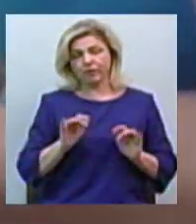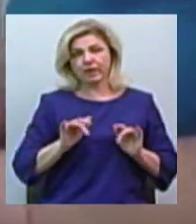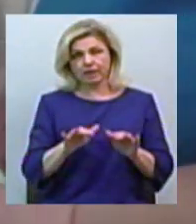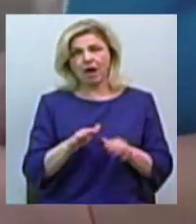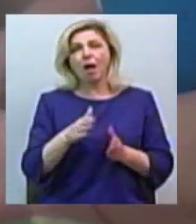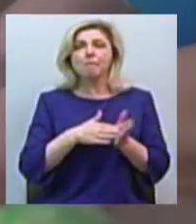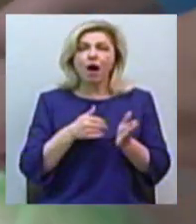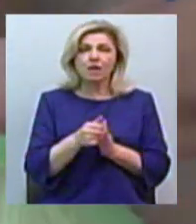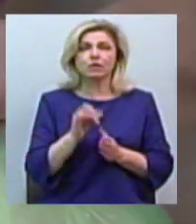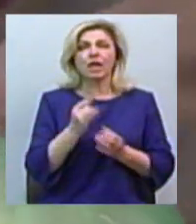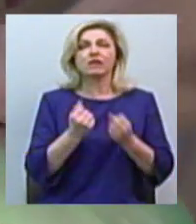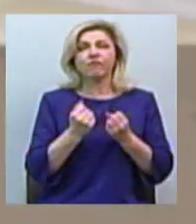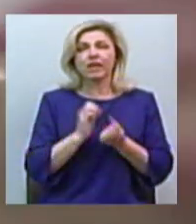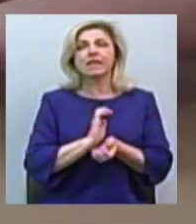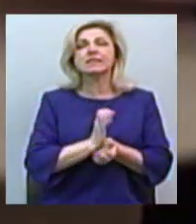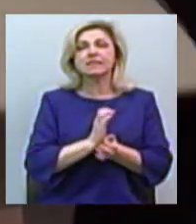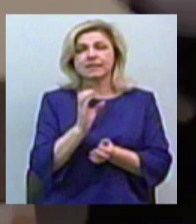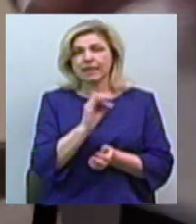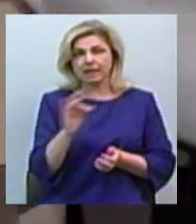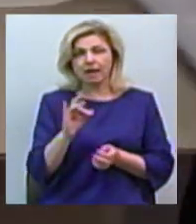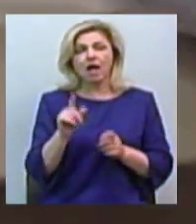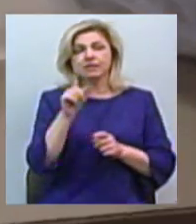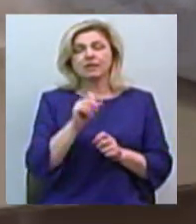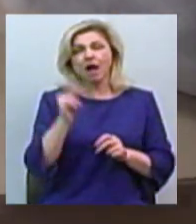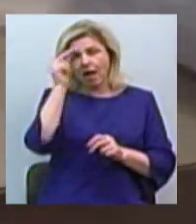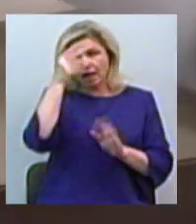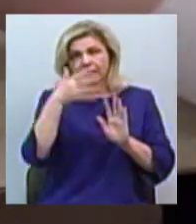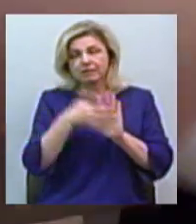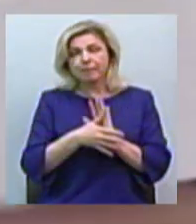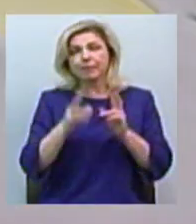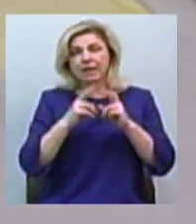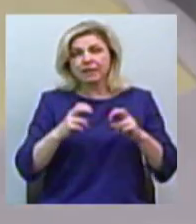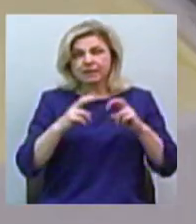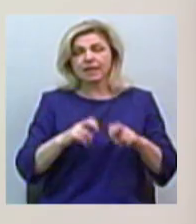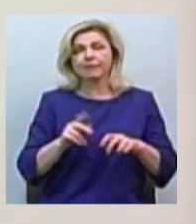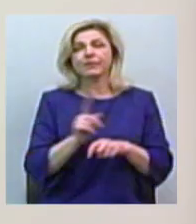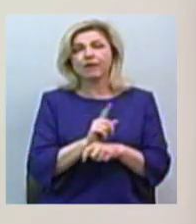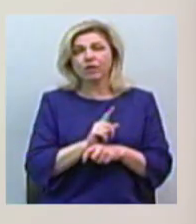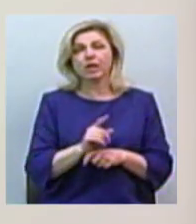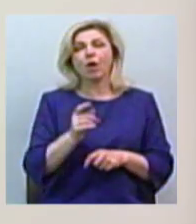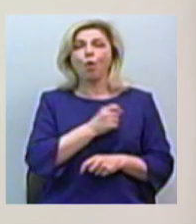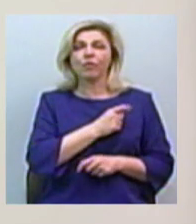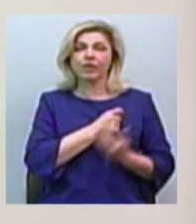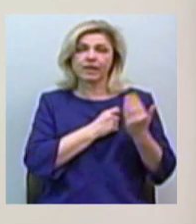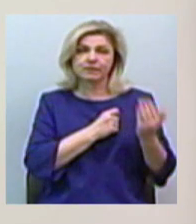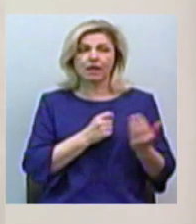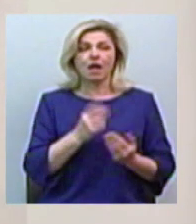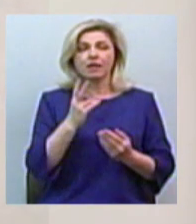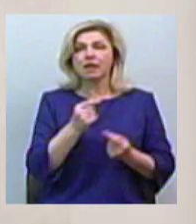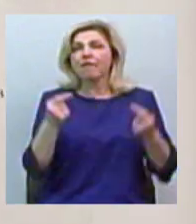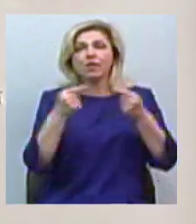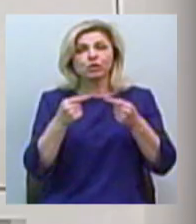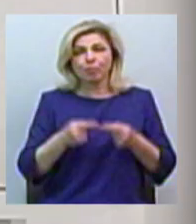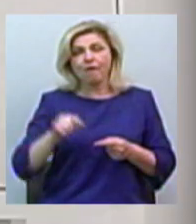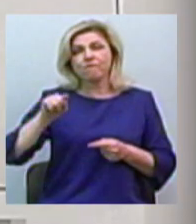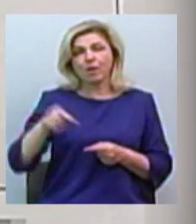твердий та кисломолочні сири. За даними експертизи Херсонського виробничого центру стандартизації, метрології та сертифікації, не відповідали